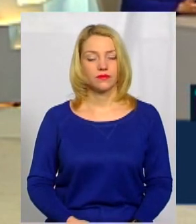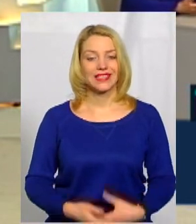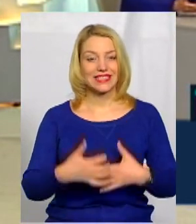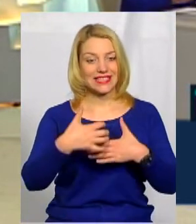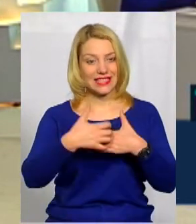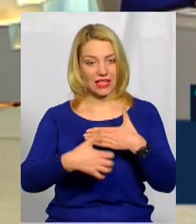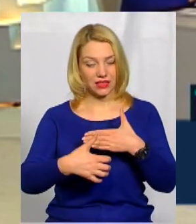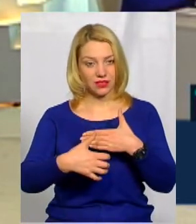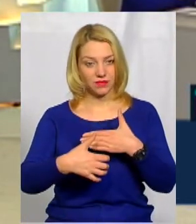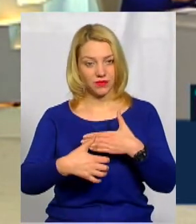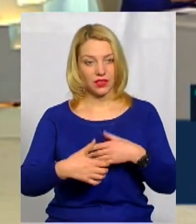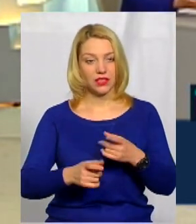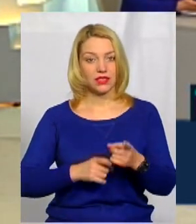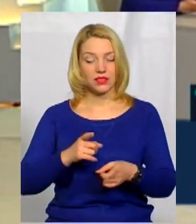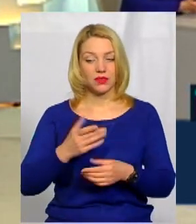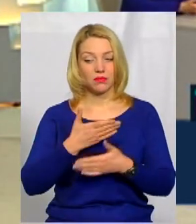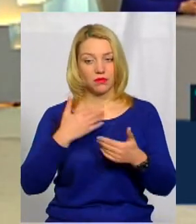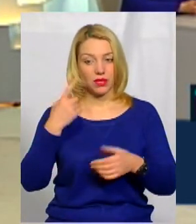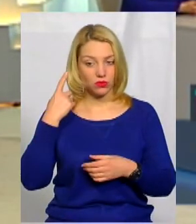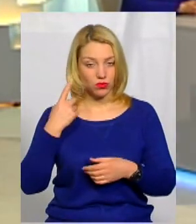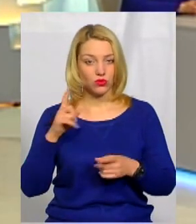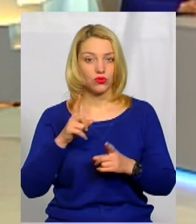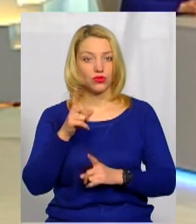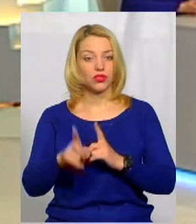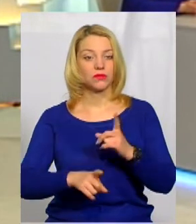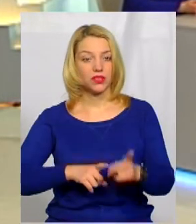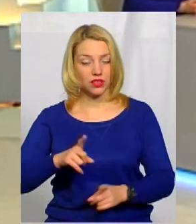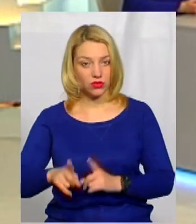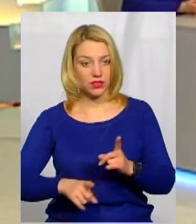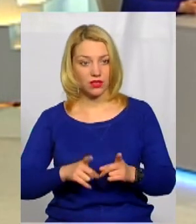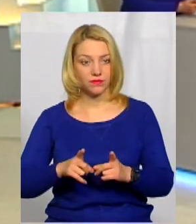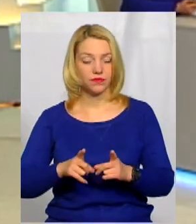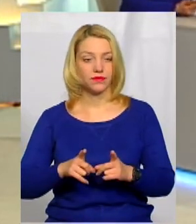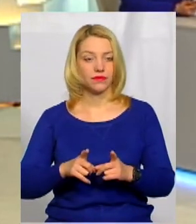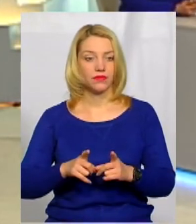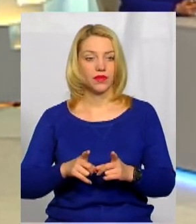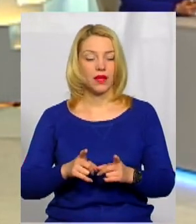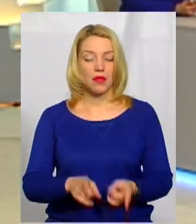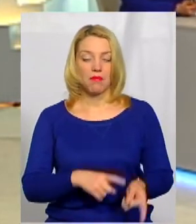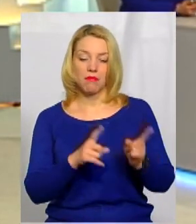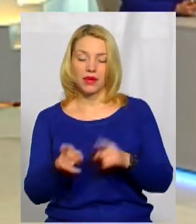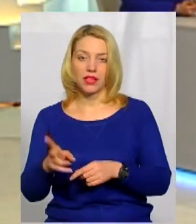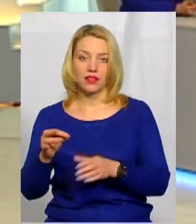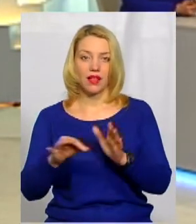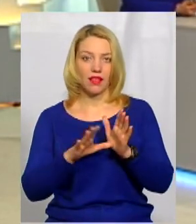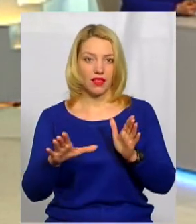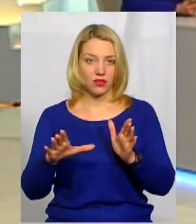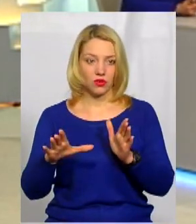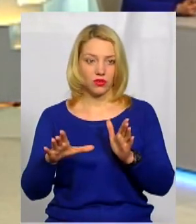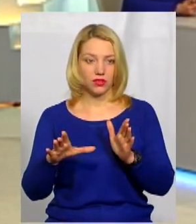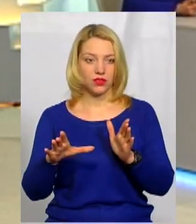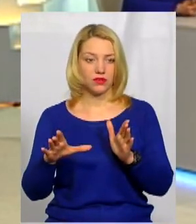Серед змін, ми багато почули, що змінилося, перехід на електронну